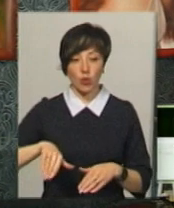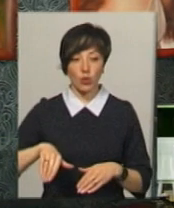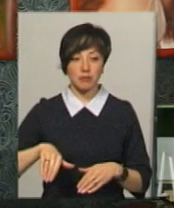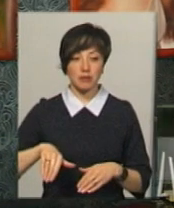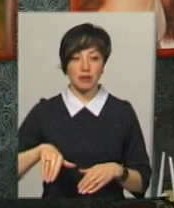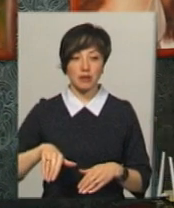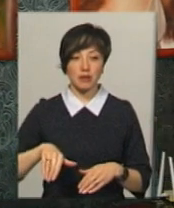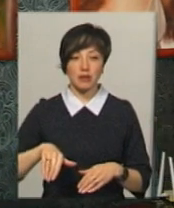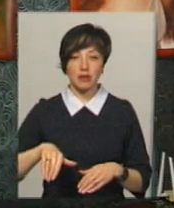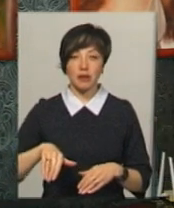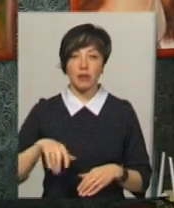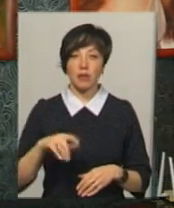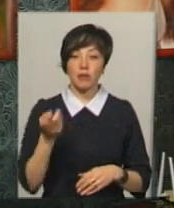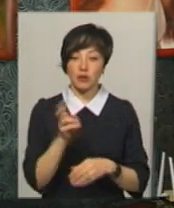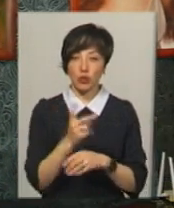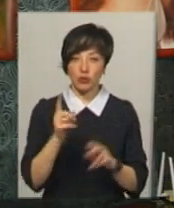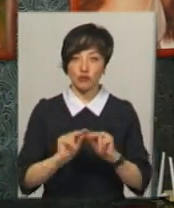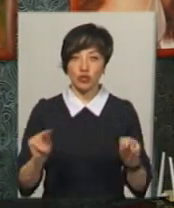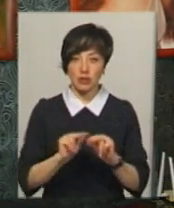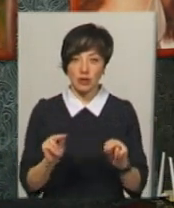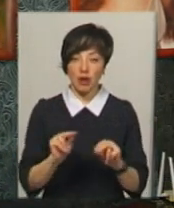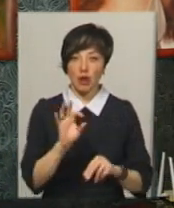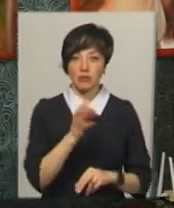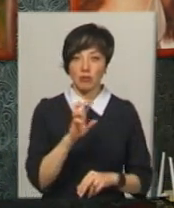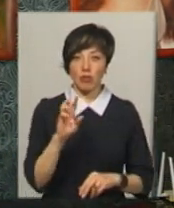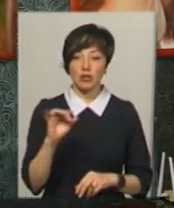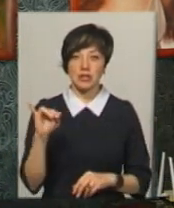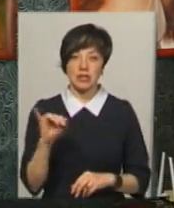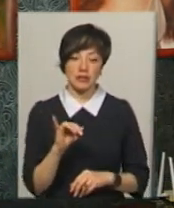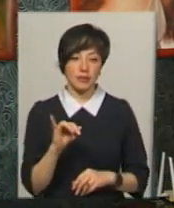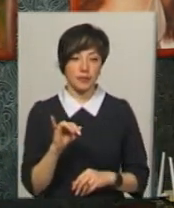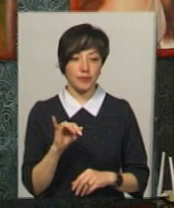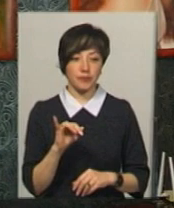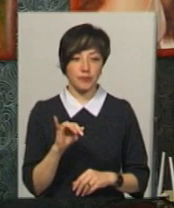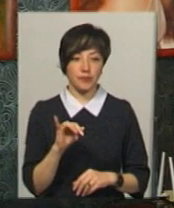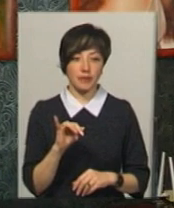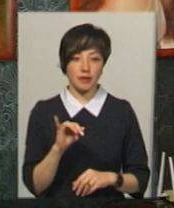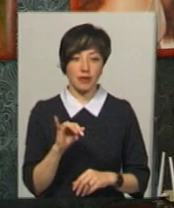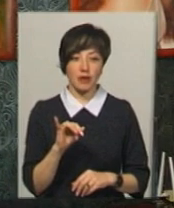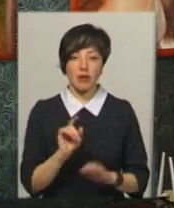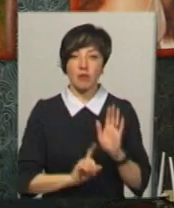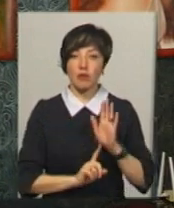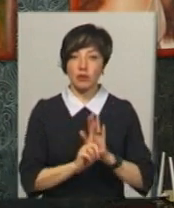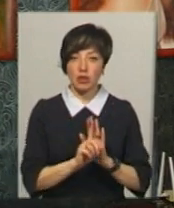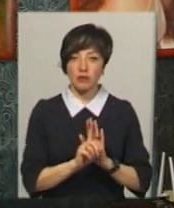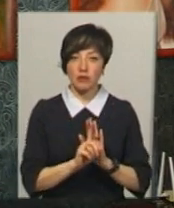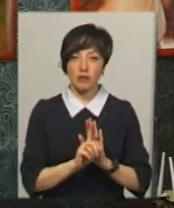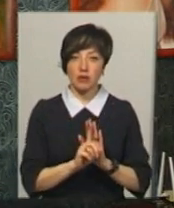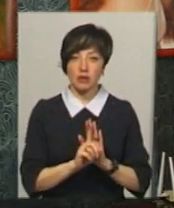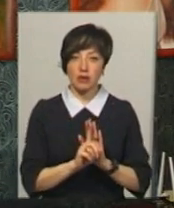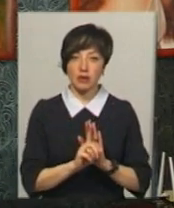прийшов ще до одного вчителя, Свят Олександр Борисович, то в нього вже почав підніматися на